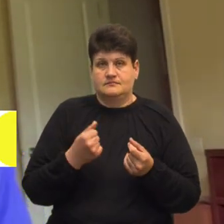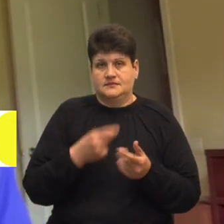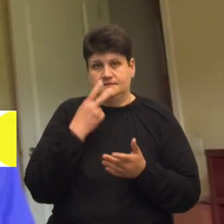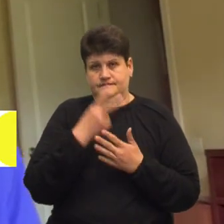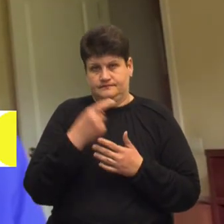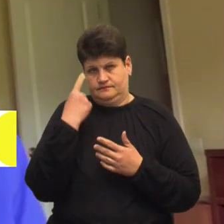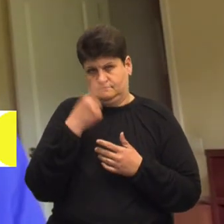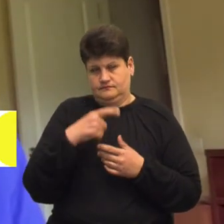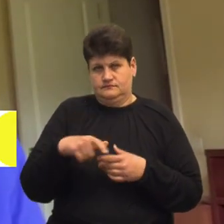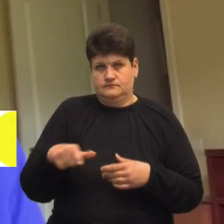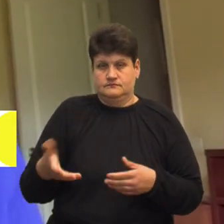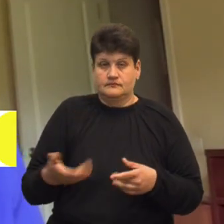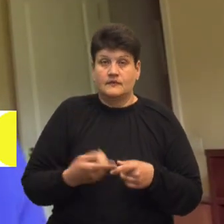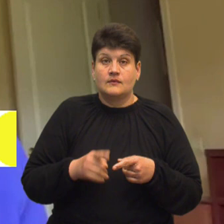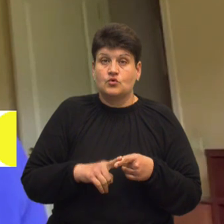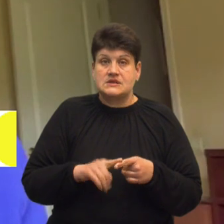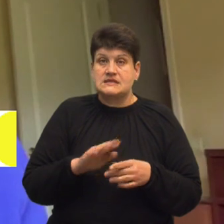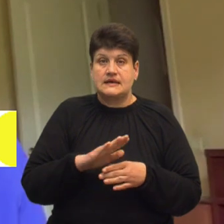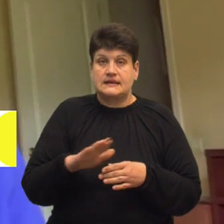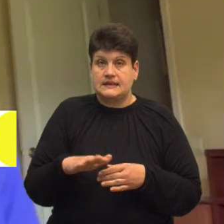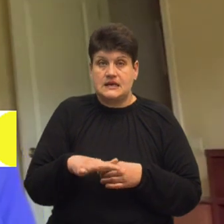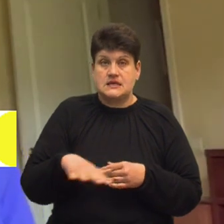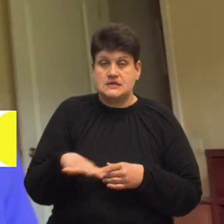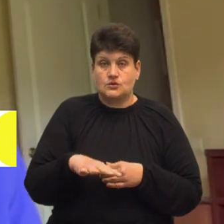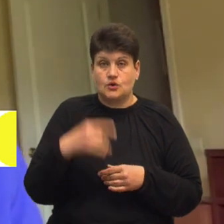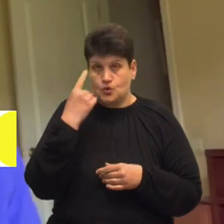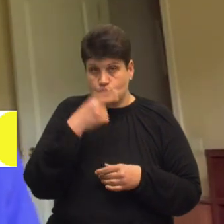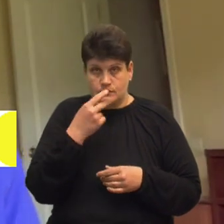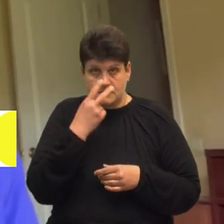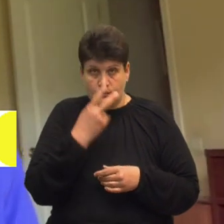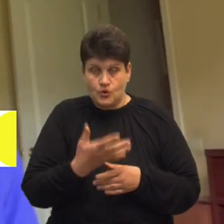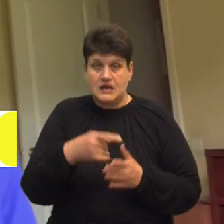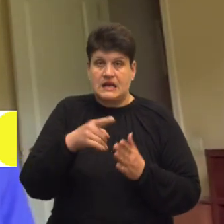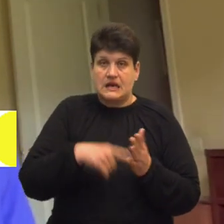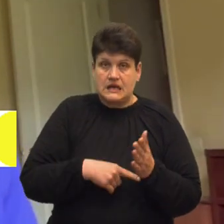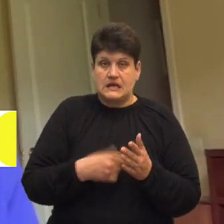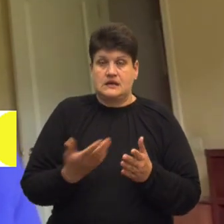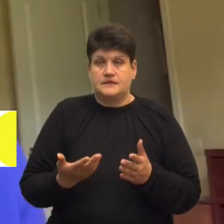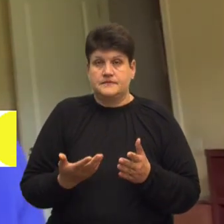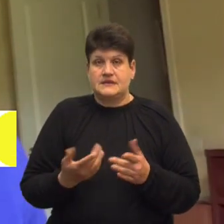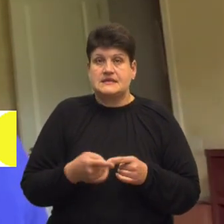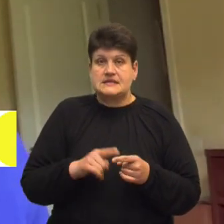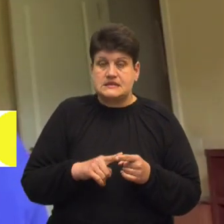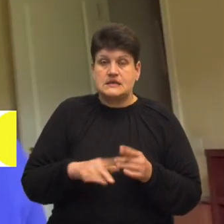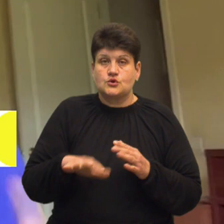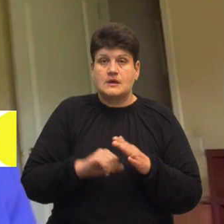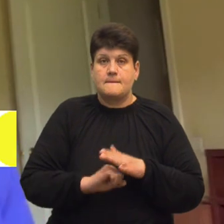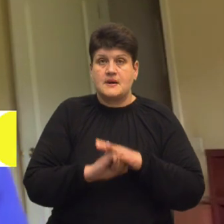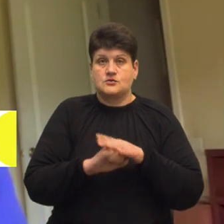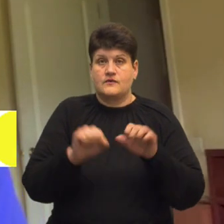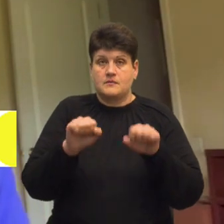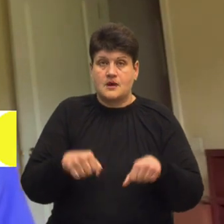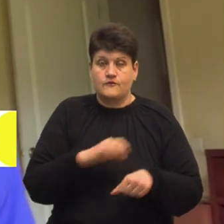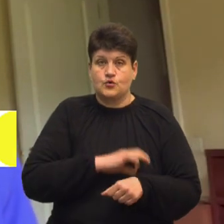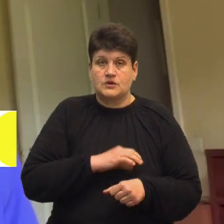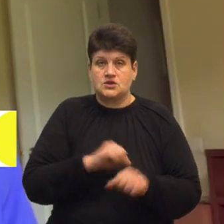окремих людей, бо це не зона цих особистих поглядів, не зона релігії, не зона віри. Це зона базових прав, юридичних прав